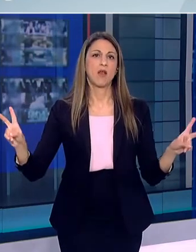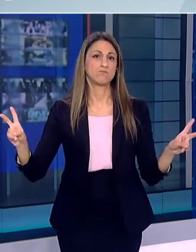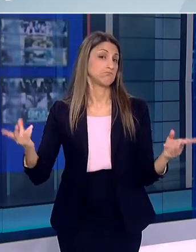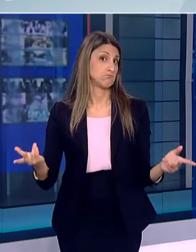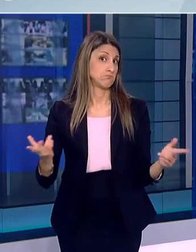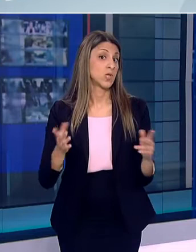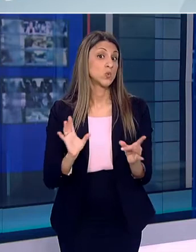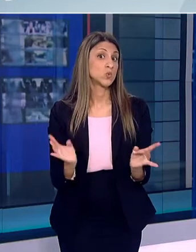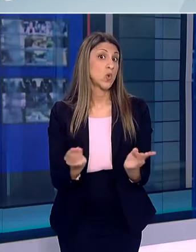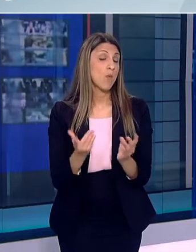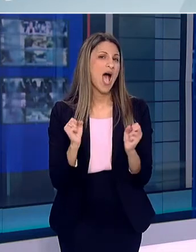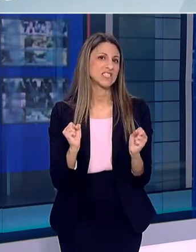μας